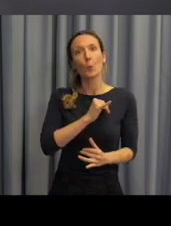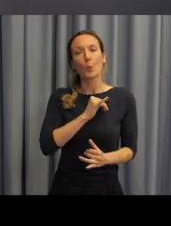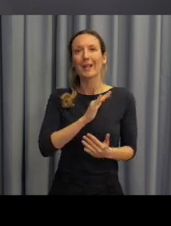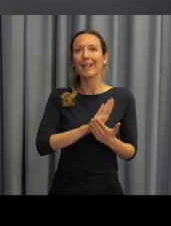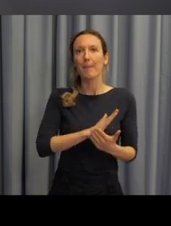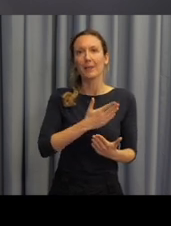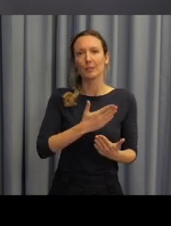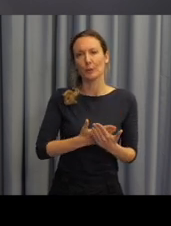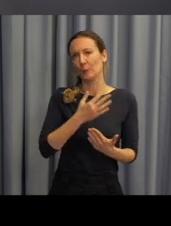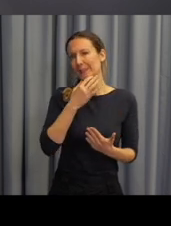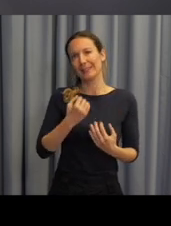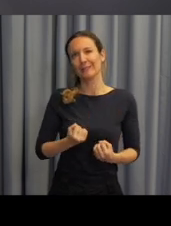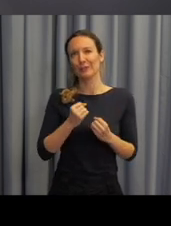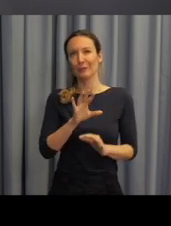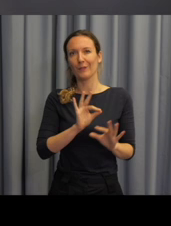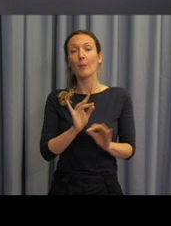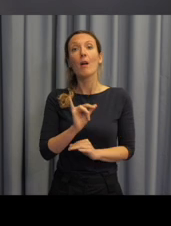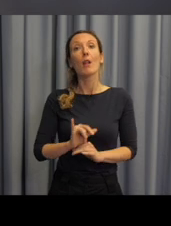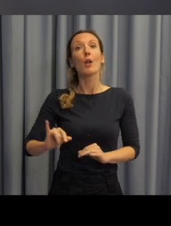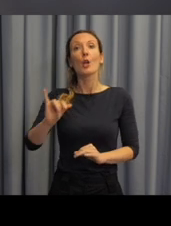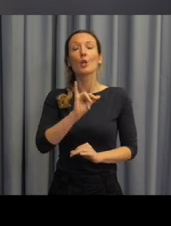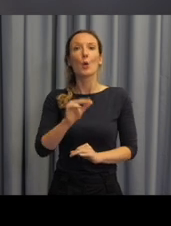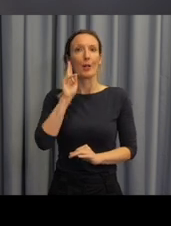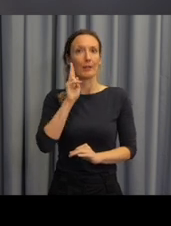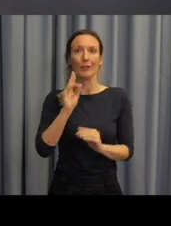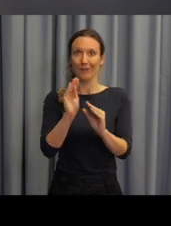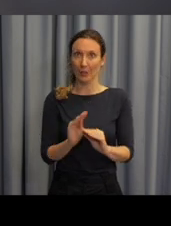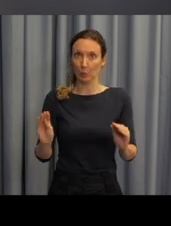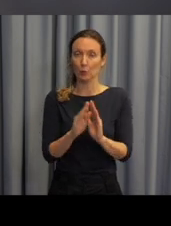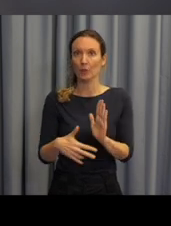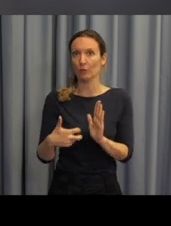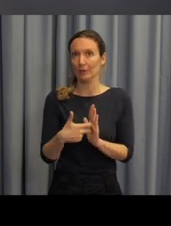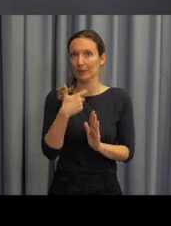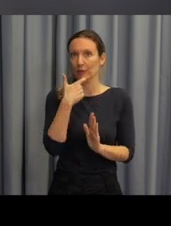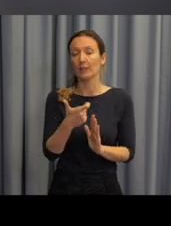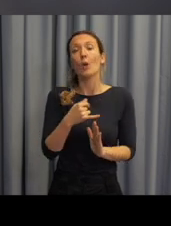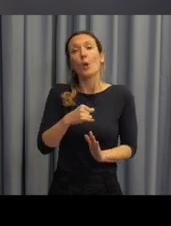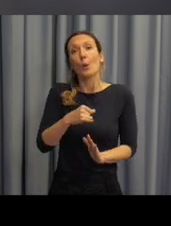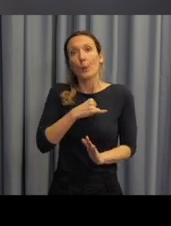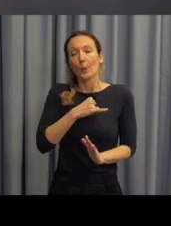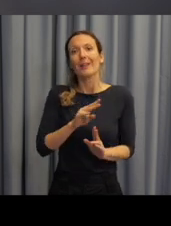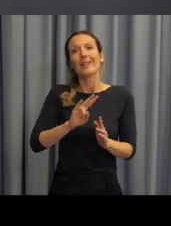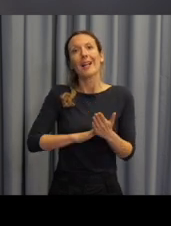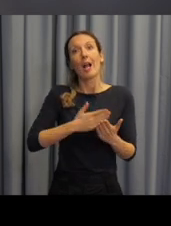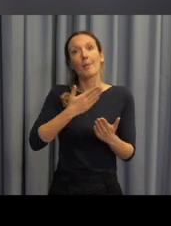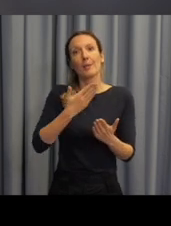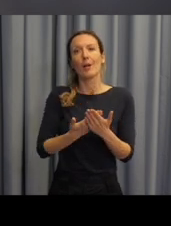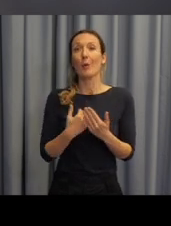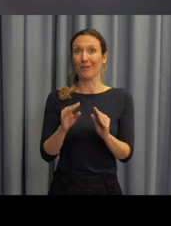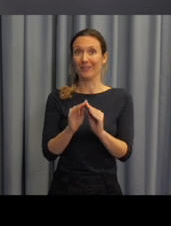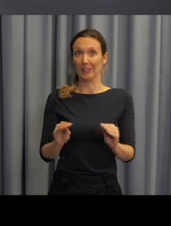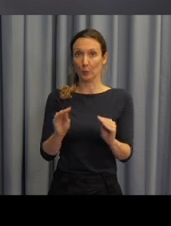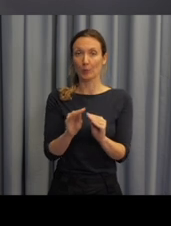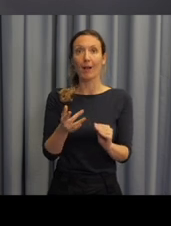opravdu nejzajímavější kapitolu, ale myslím si, že vás, učitele českého znakového